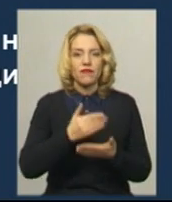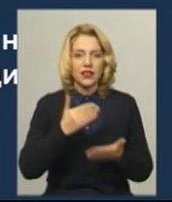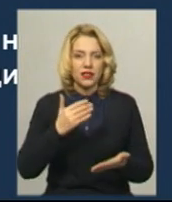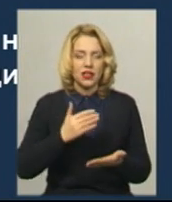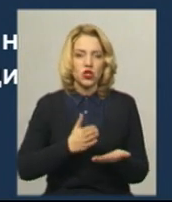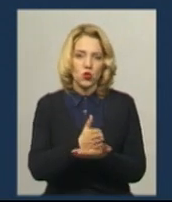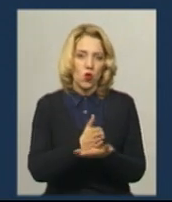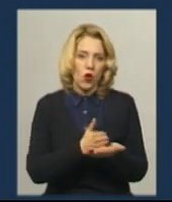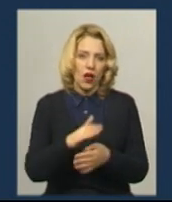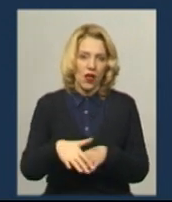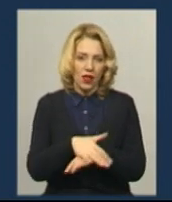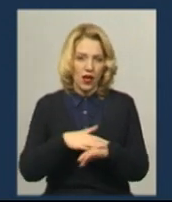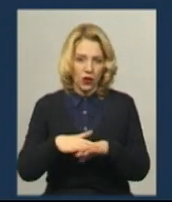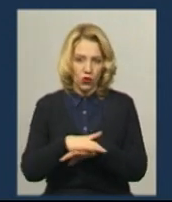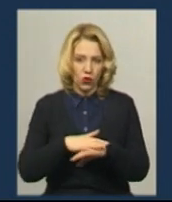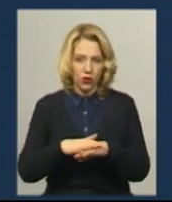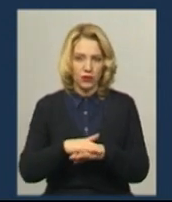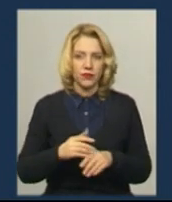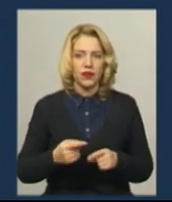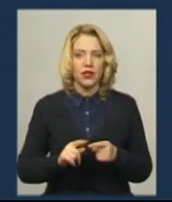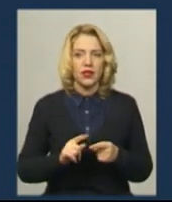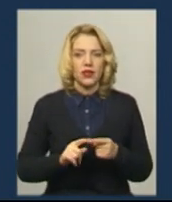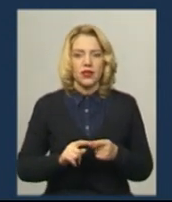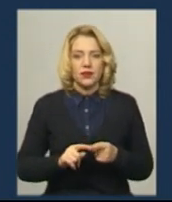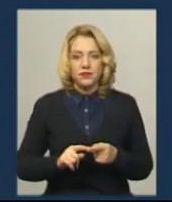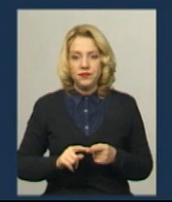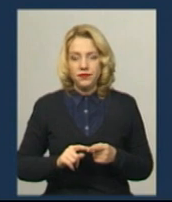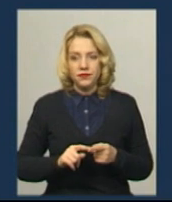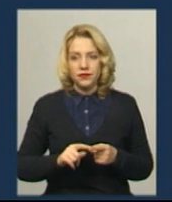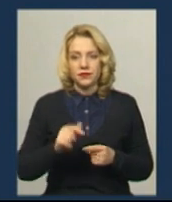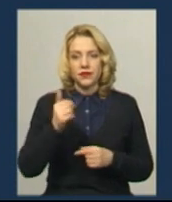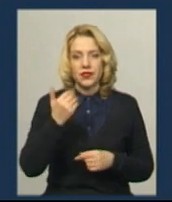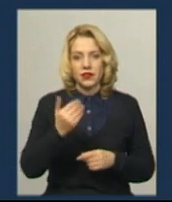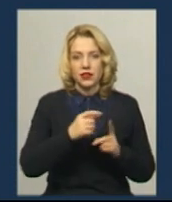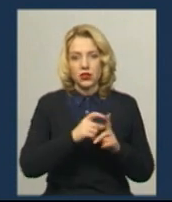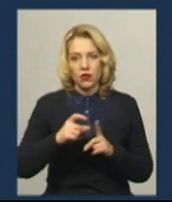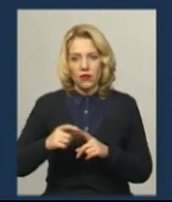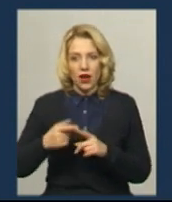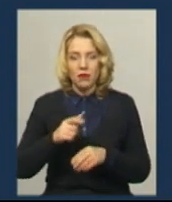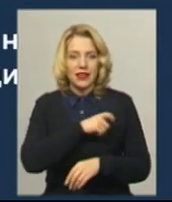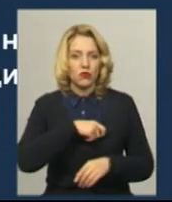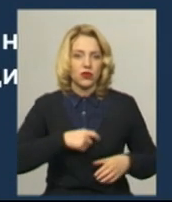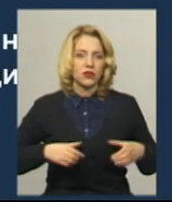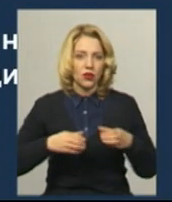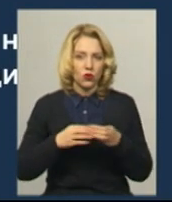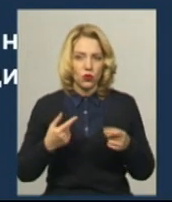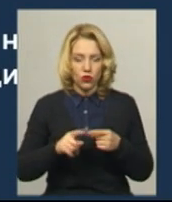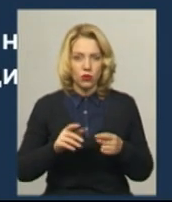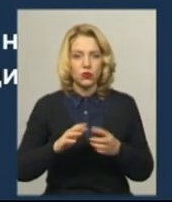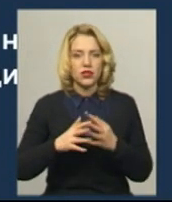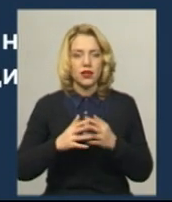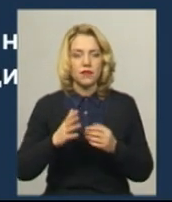територіальної сільської виборчої комісії Красилівського району Наталія Присяжна. За її словами, депутатський корпус сільської ради